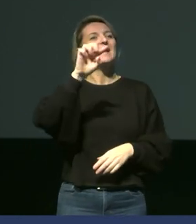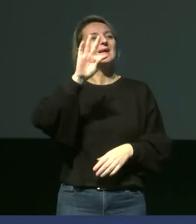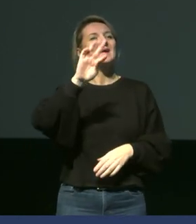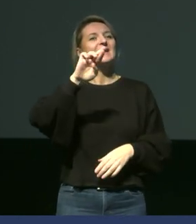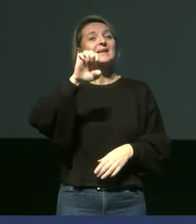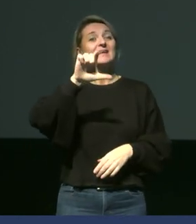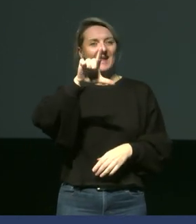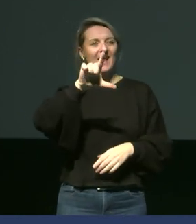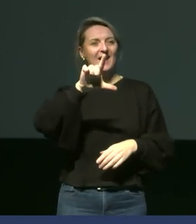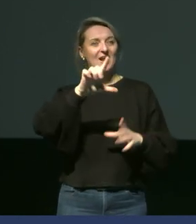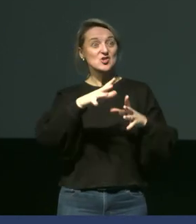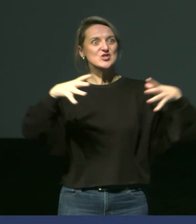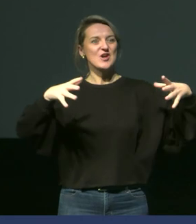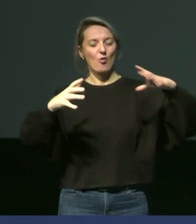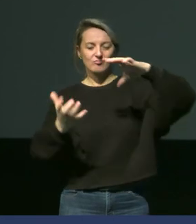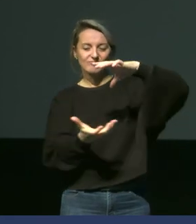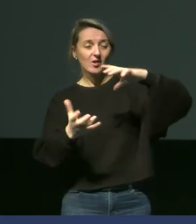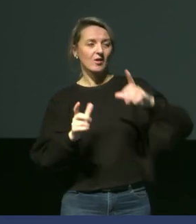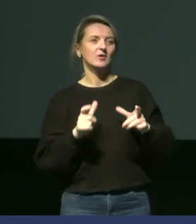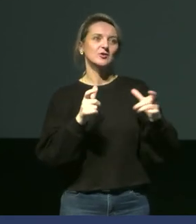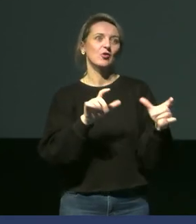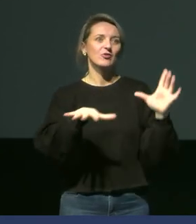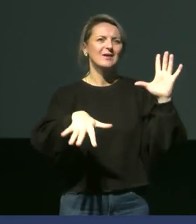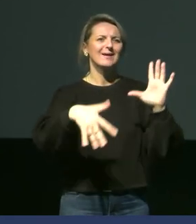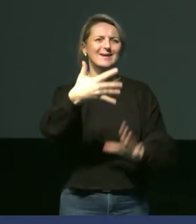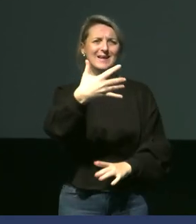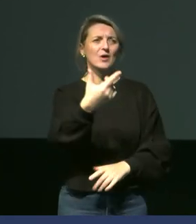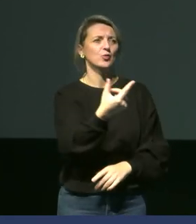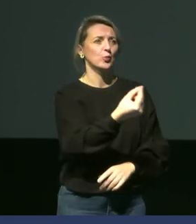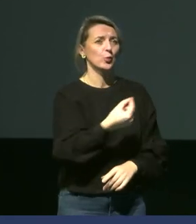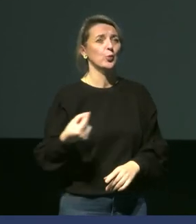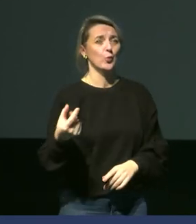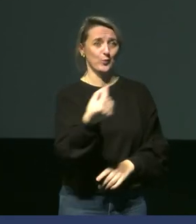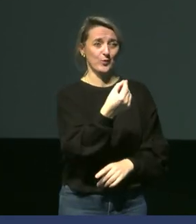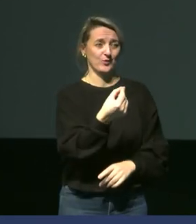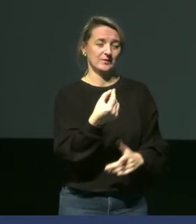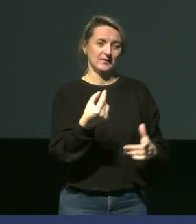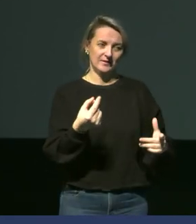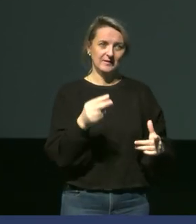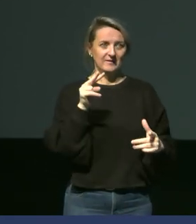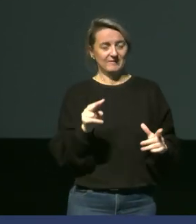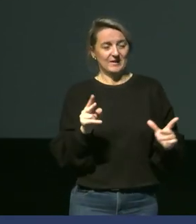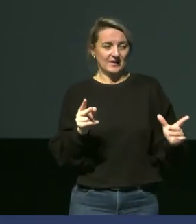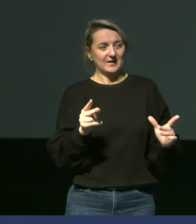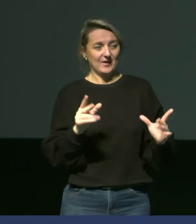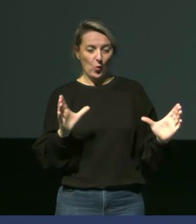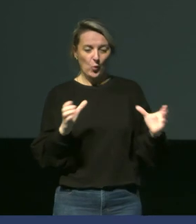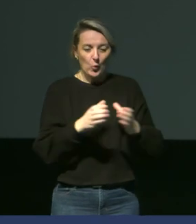antarctique. Une colonie précieuse d'une quinzaine de couples particulièrement vulnérables aux dérangements anthropiques. C'est une